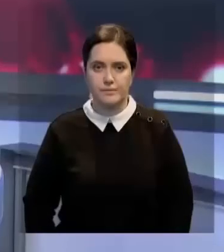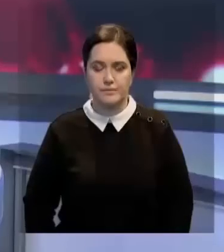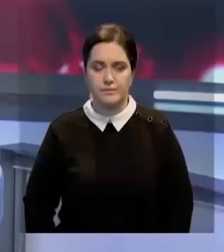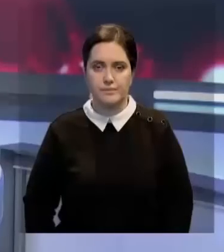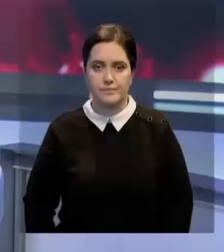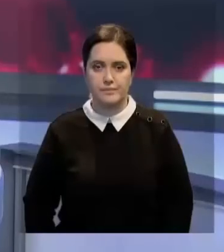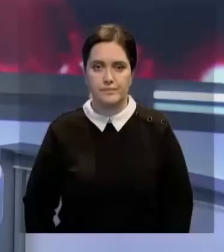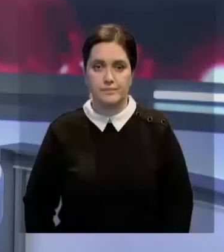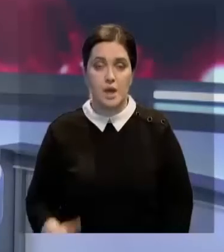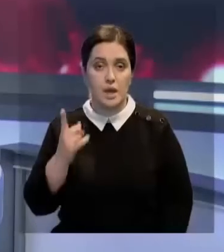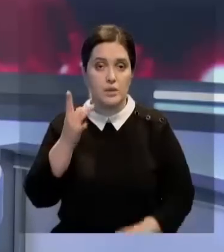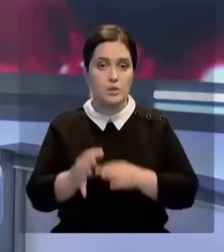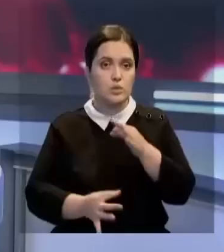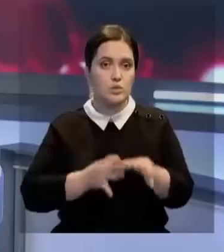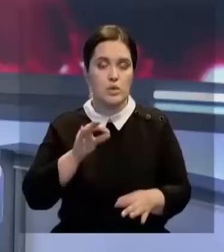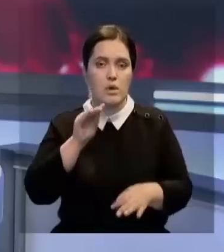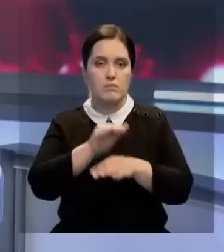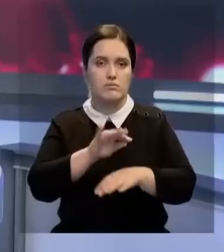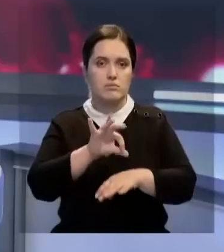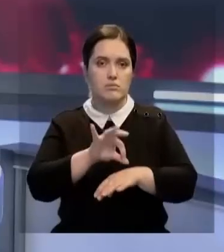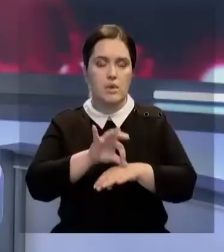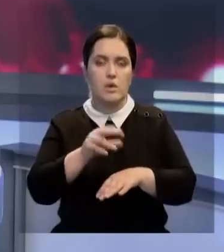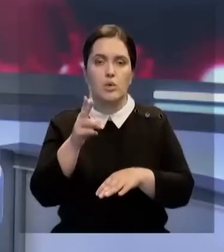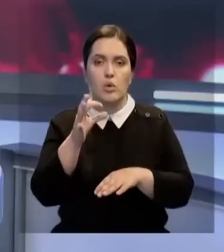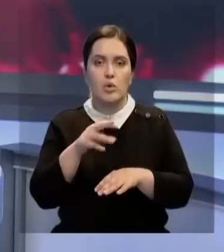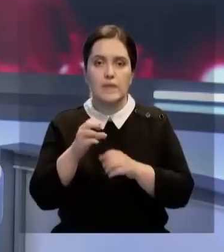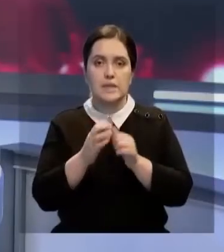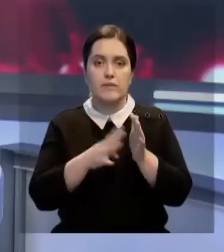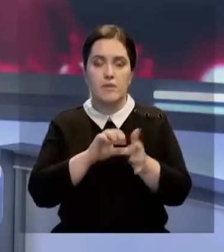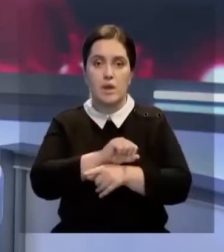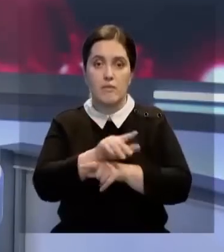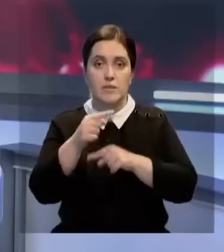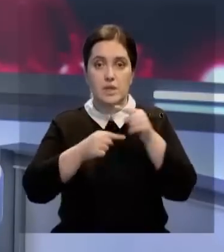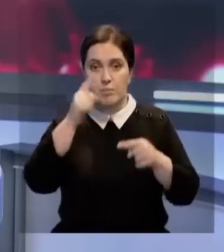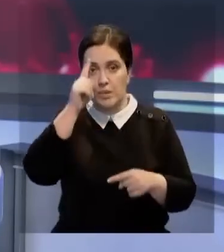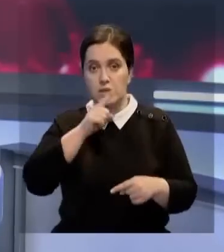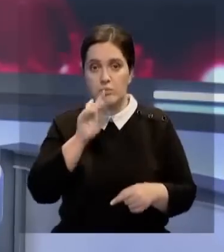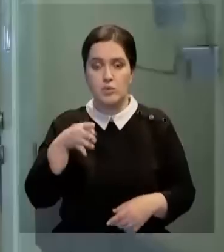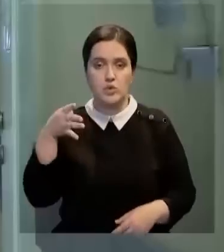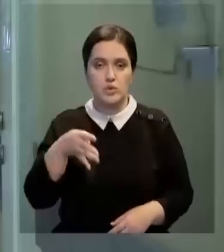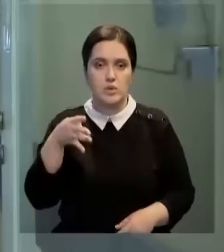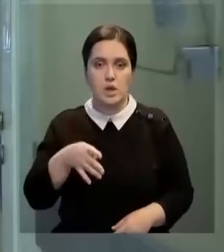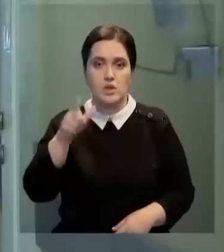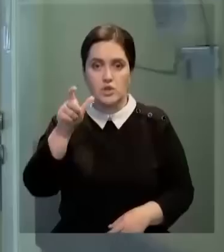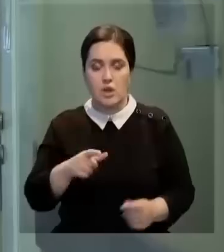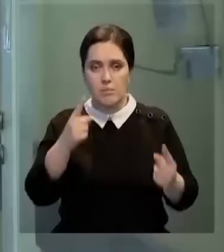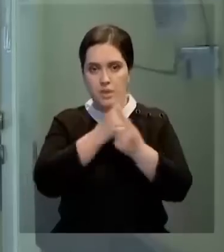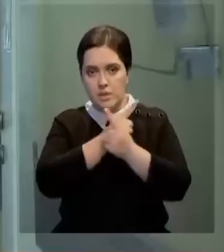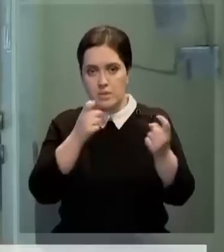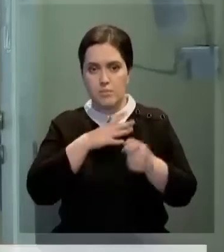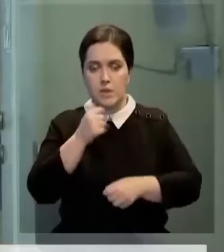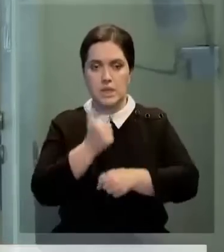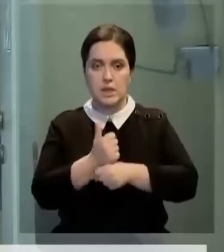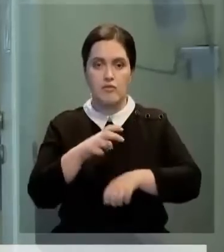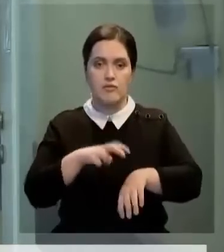Продолжаем выпуск. Суточный прирост заболеваемости COVID-19 в следующем месяце может достичь 4 тысяч человек. Такой прогноз